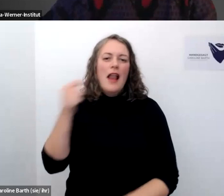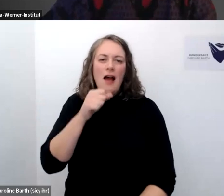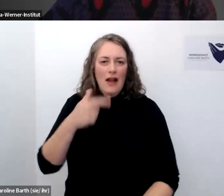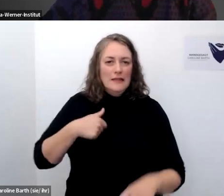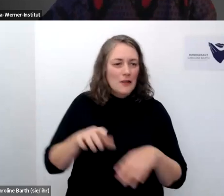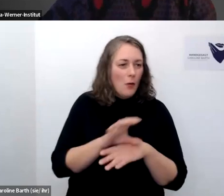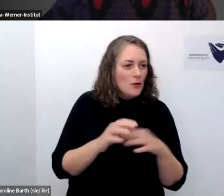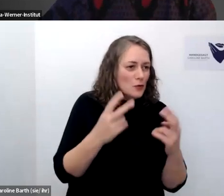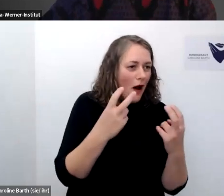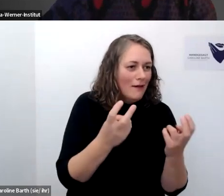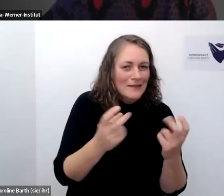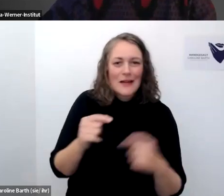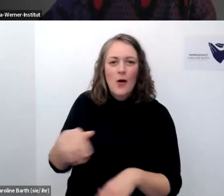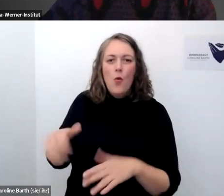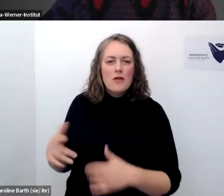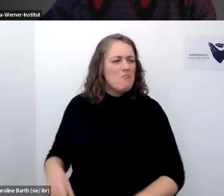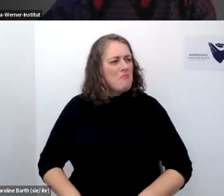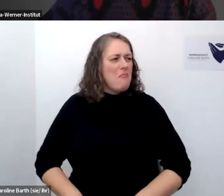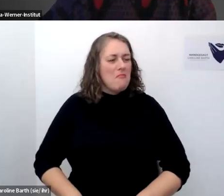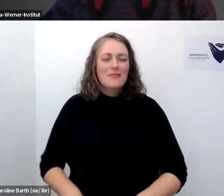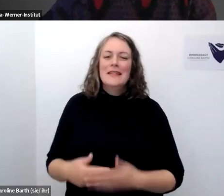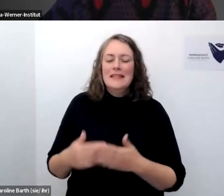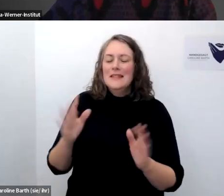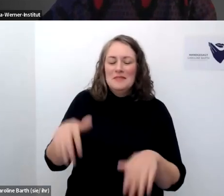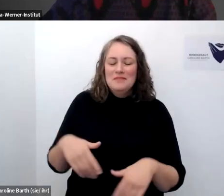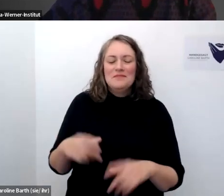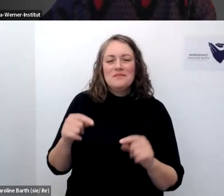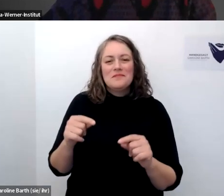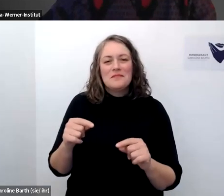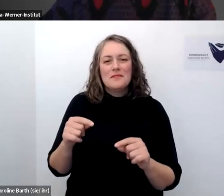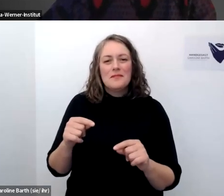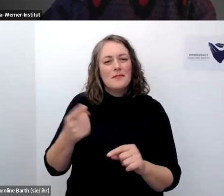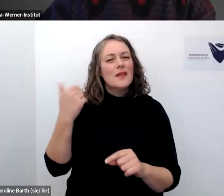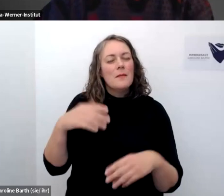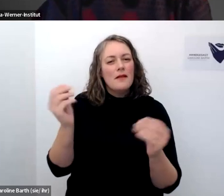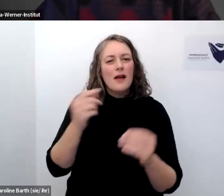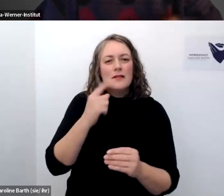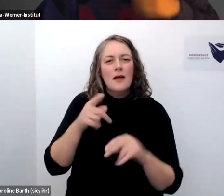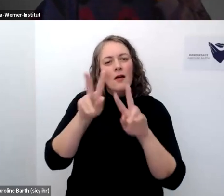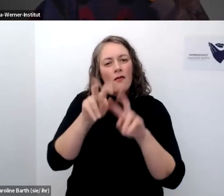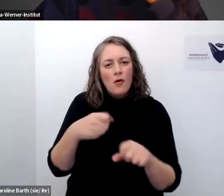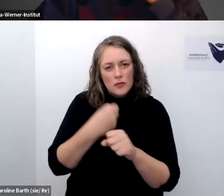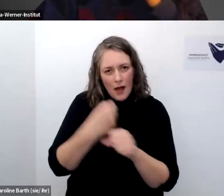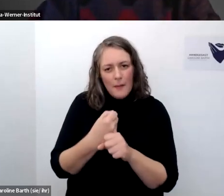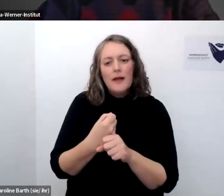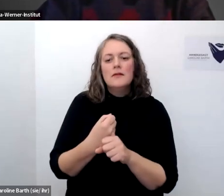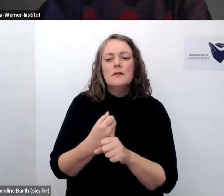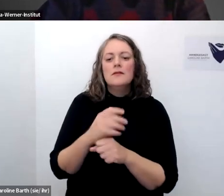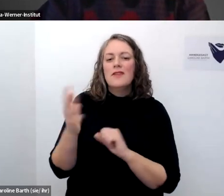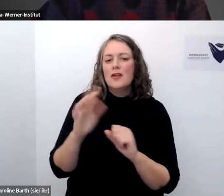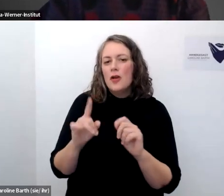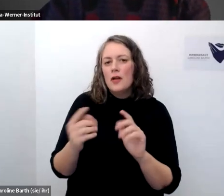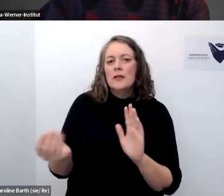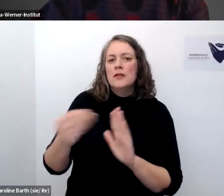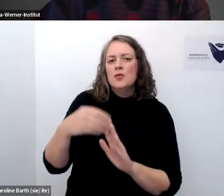du hast ziemlich am anfang gesagt dass du deine forschungsarbeiten wahrscheinlich noch